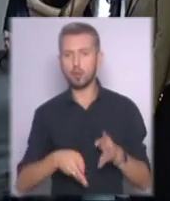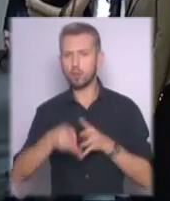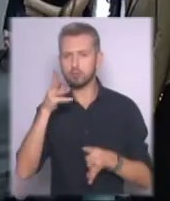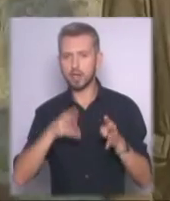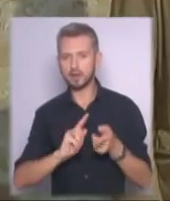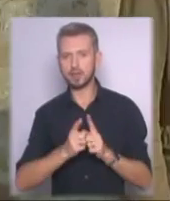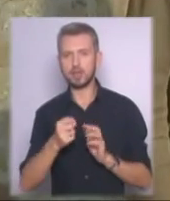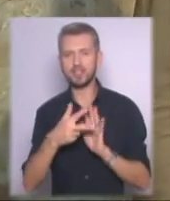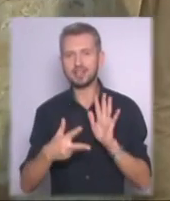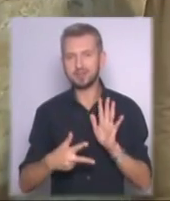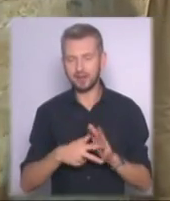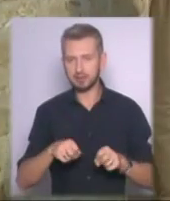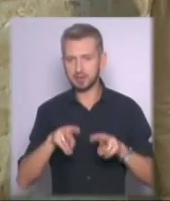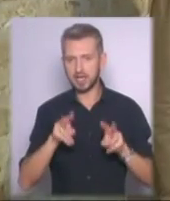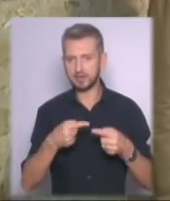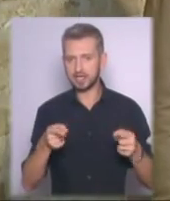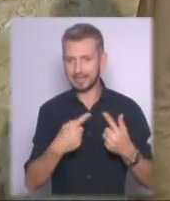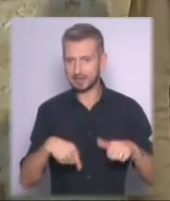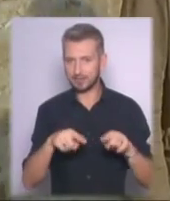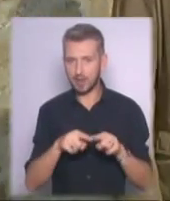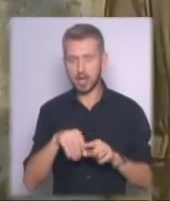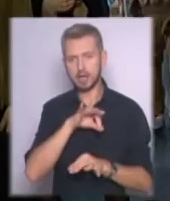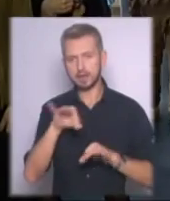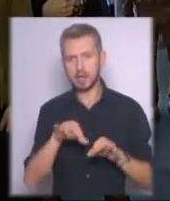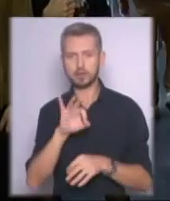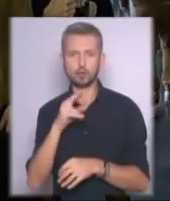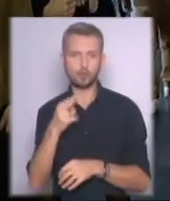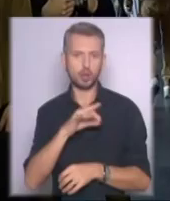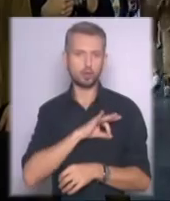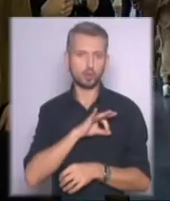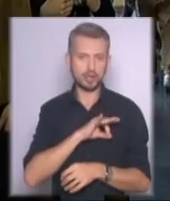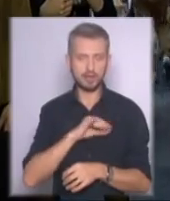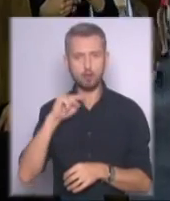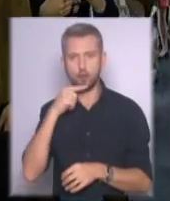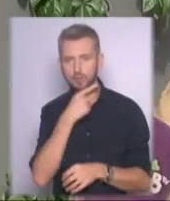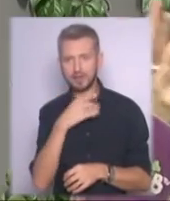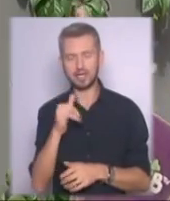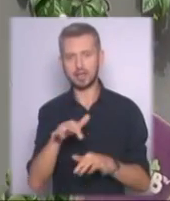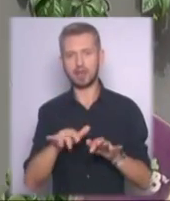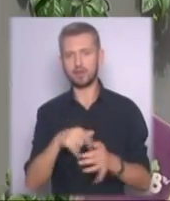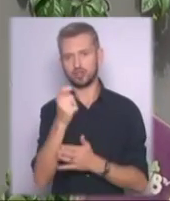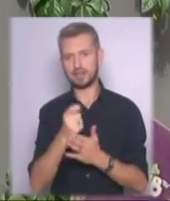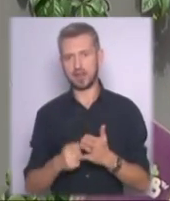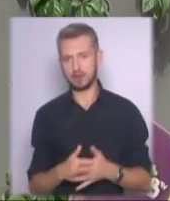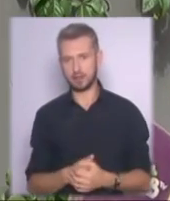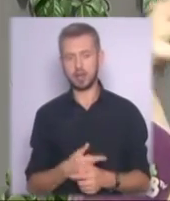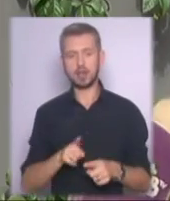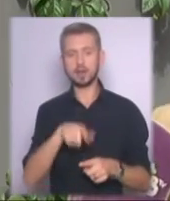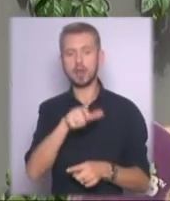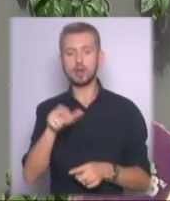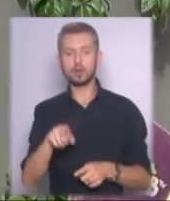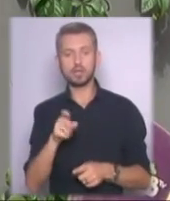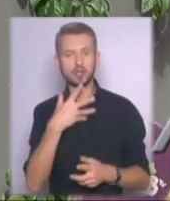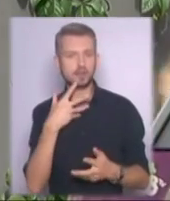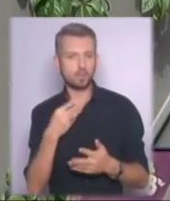18 спеціалістів з різних сфер – архітектори, соціологи, юристи, економісти, навіть графічні дизайнери. Це вже люди з своїм